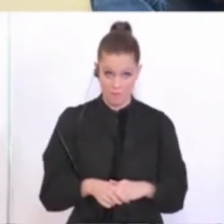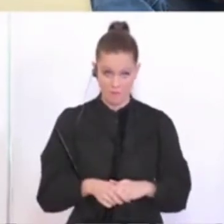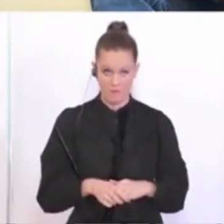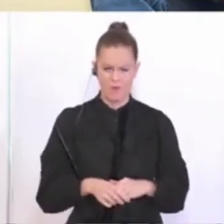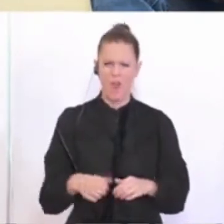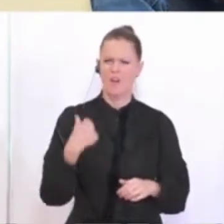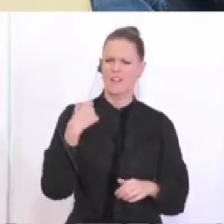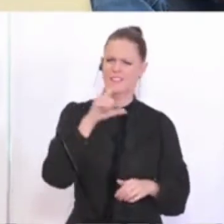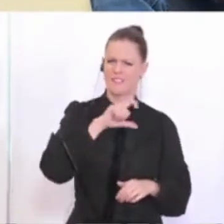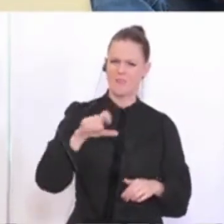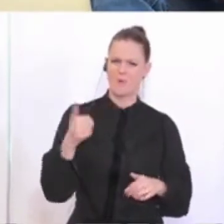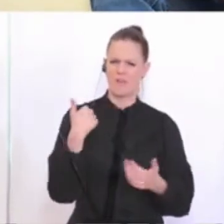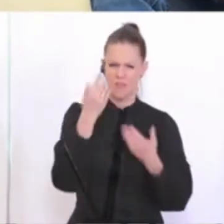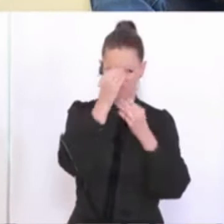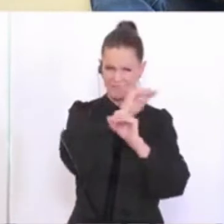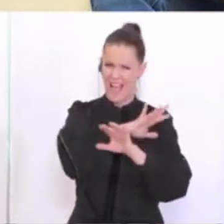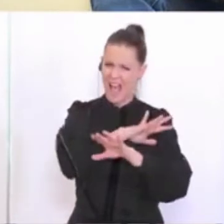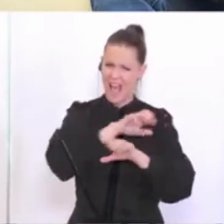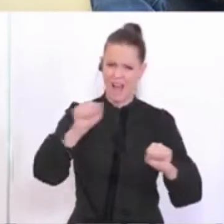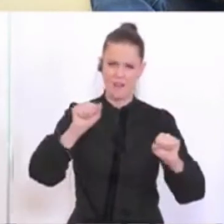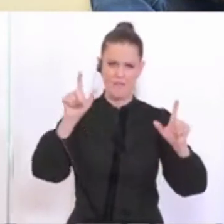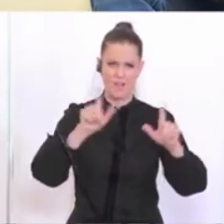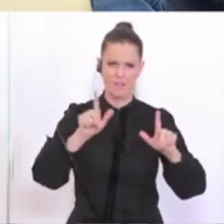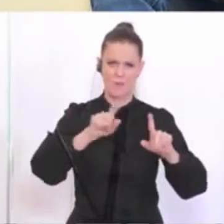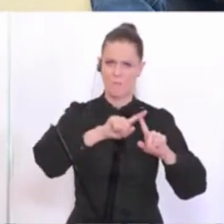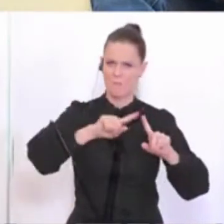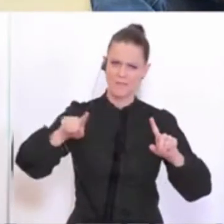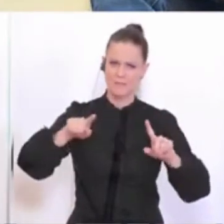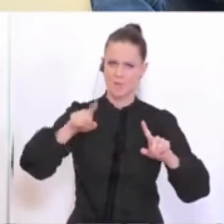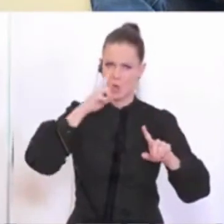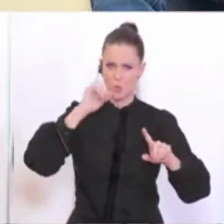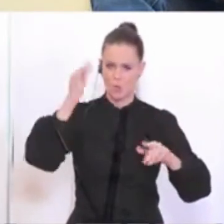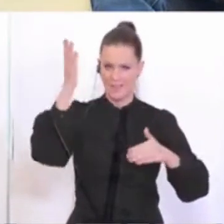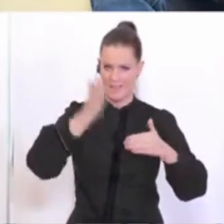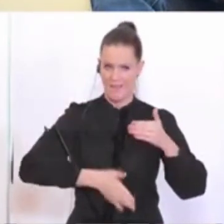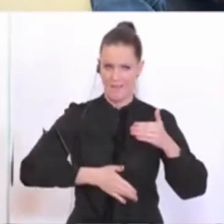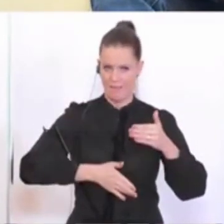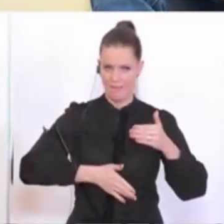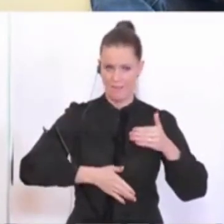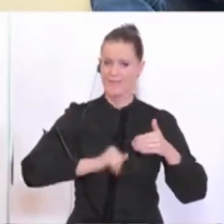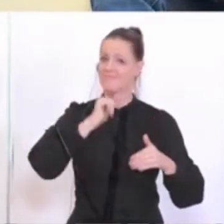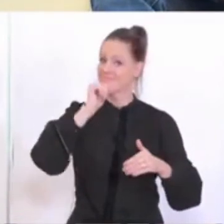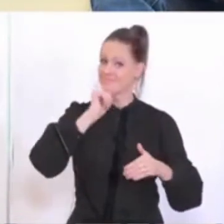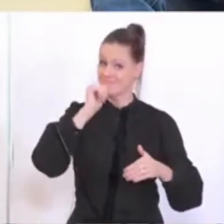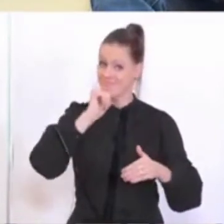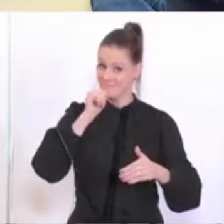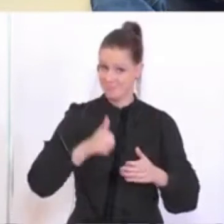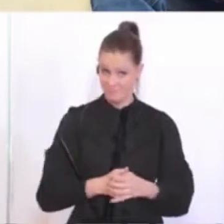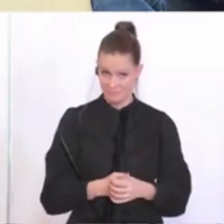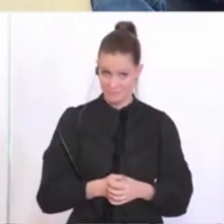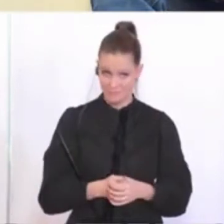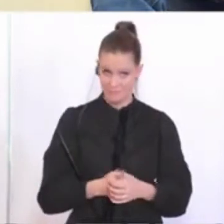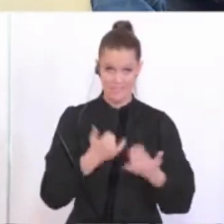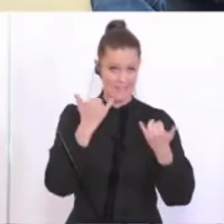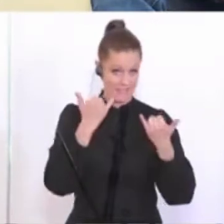war das gesagt, alle Veranstaltungen bis Ende Juni, Sportveranstaltungen bis Ende Juni wird es nicht geben. Ist